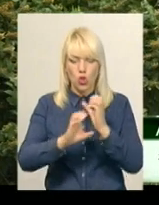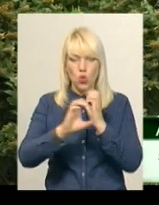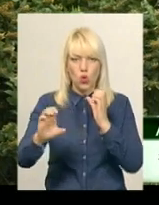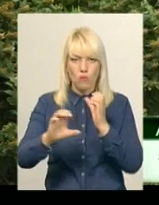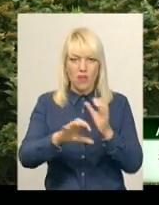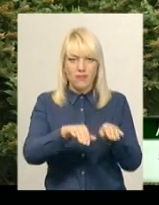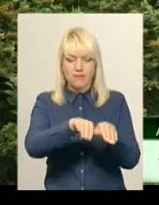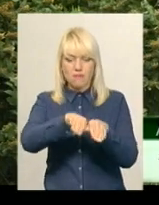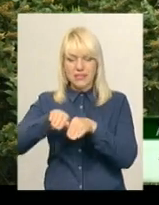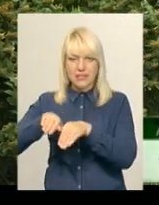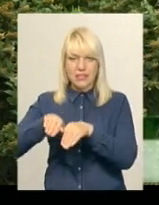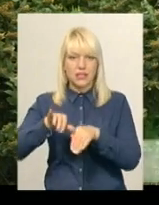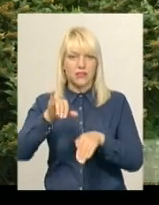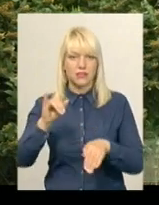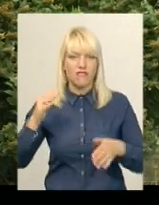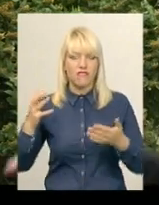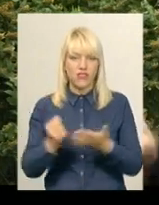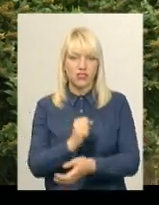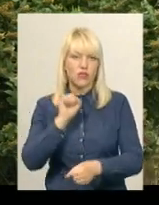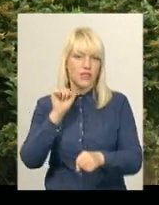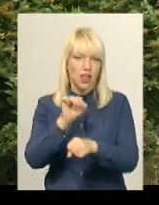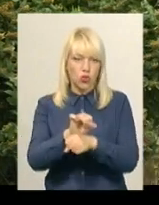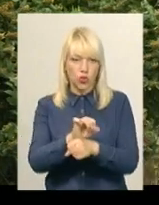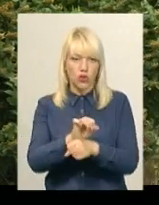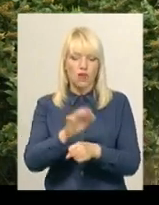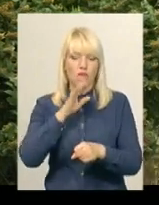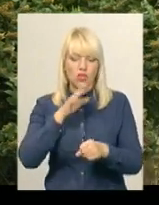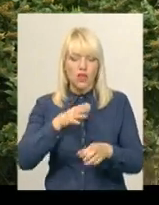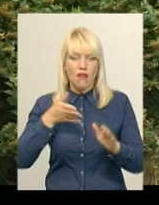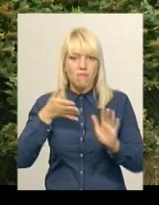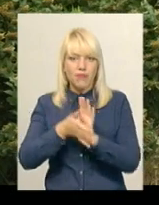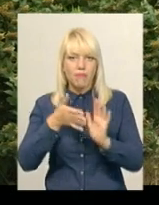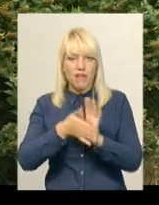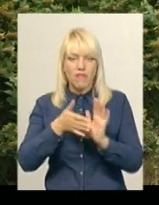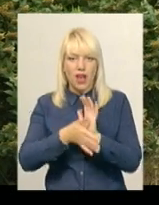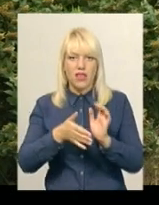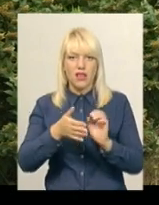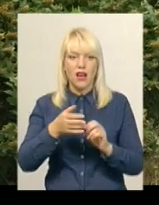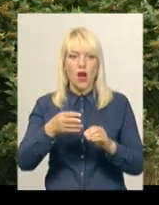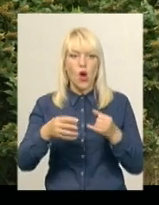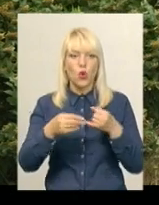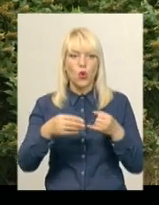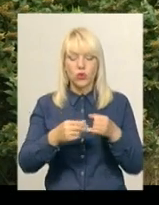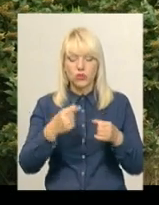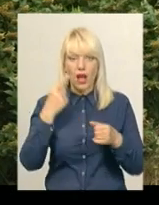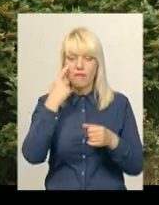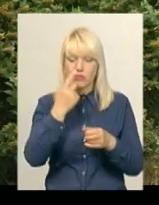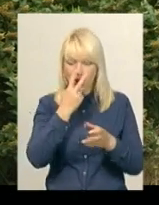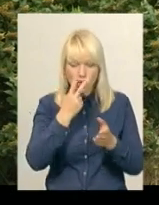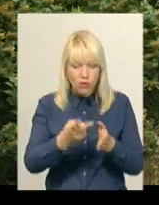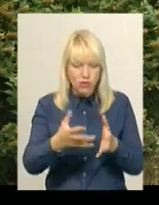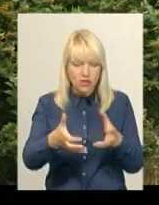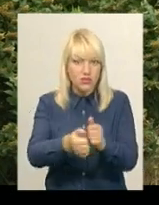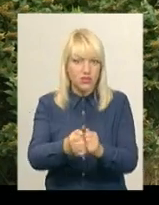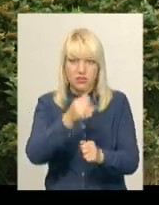І вода підмивала грунт, і вийшло в валі. Його ж так неможливо візуально побачити. Ніяких приладів